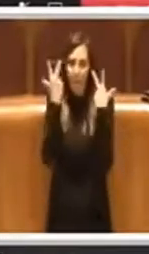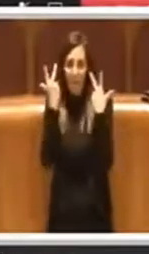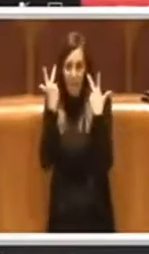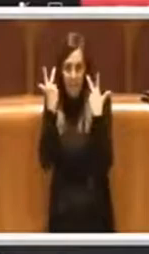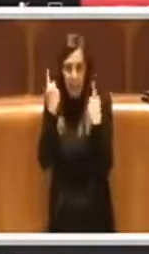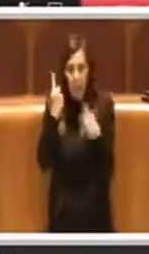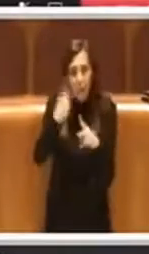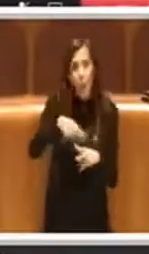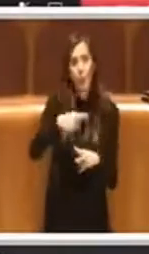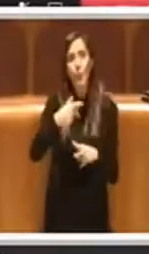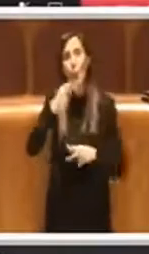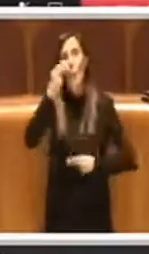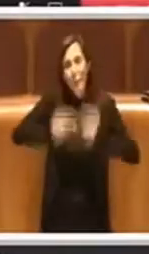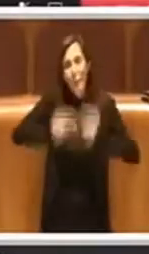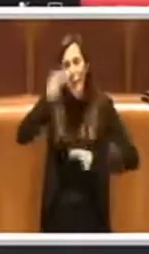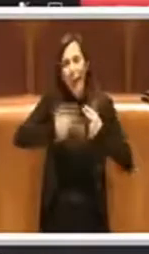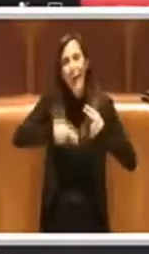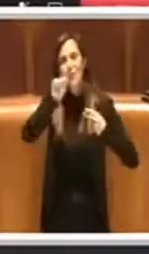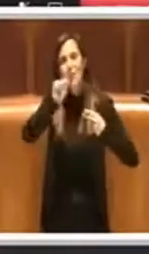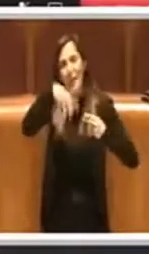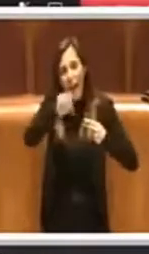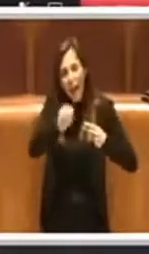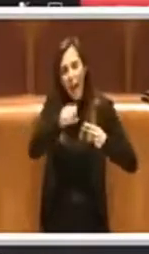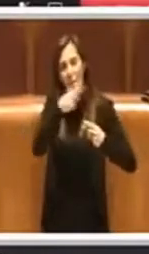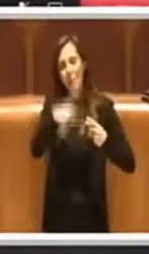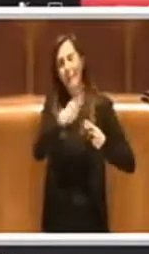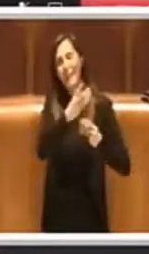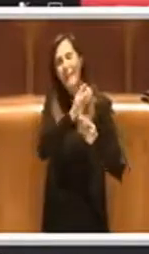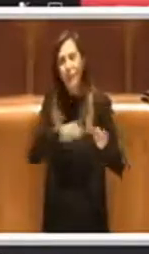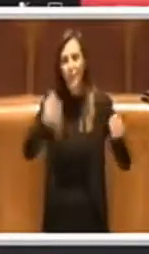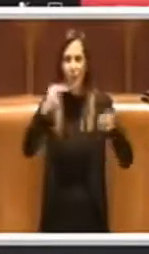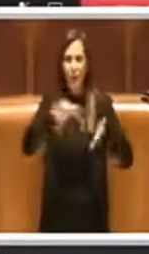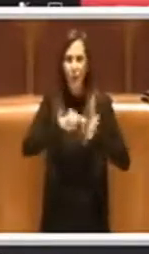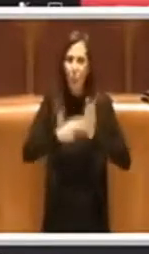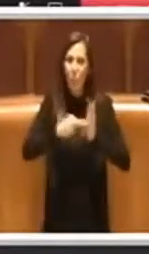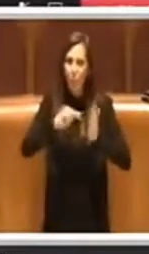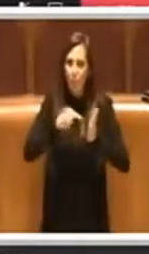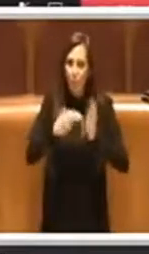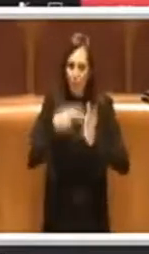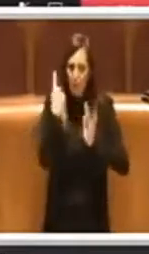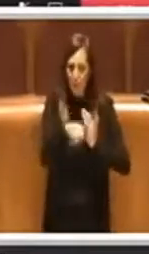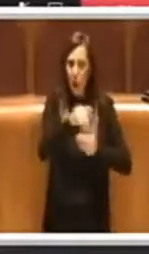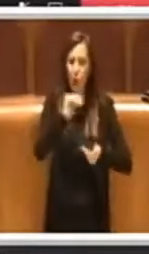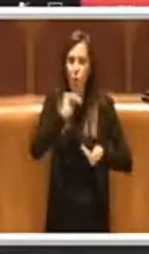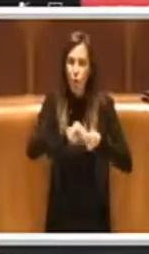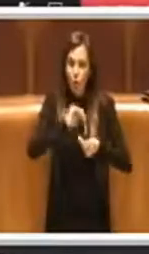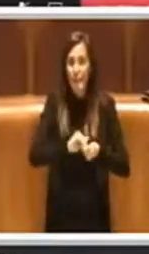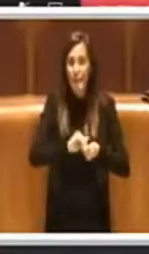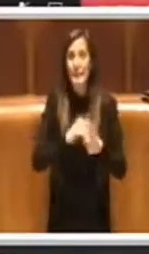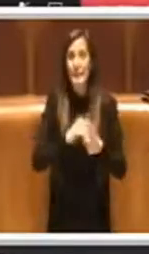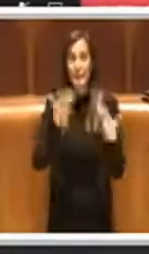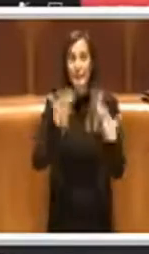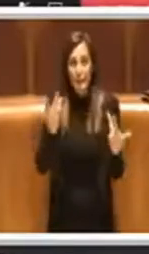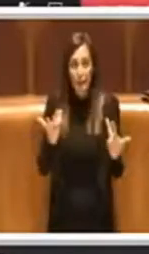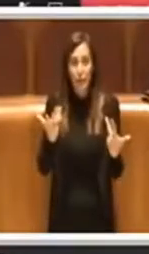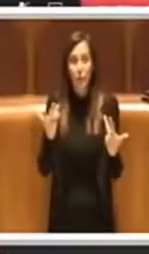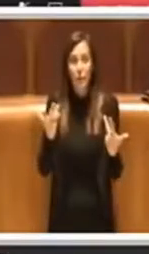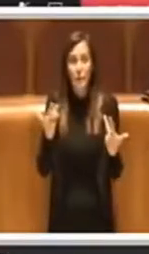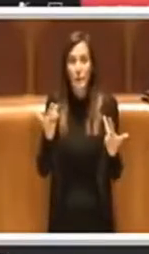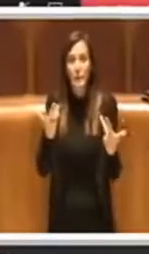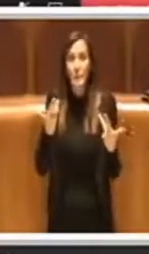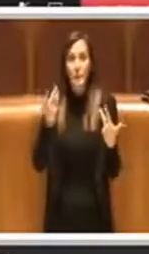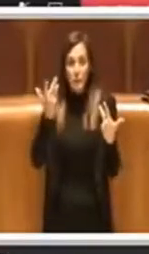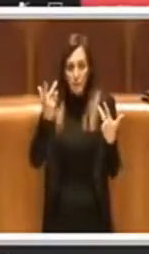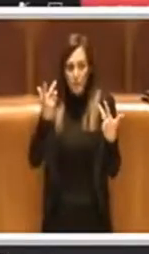bilanci di Ama per risolvere i problemi di questa società. Oggettivamente ci sono dei problemi